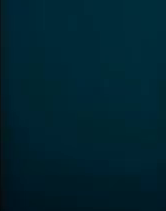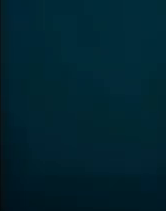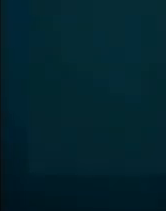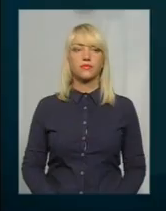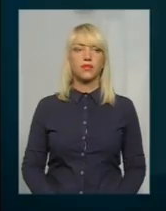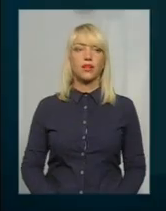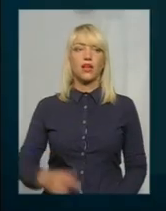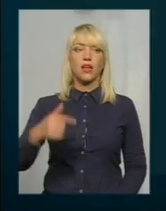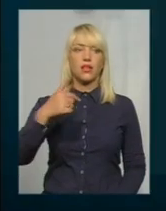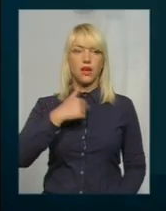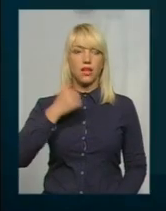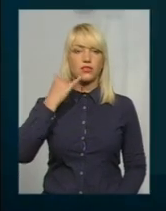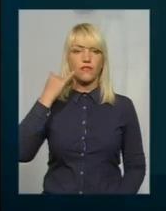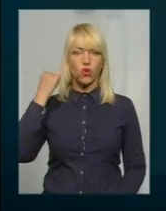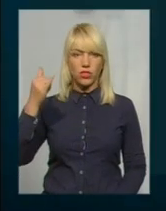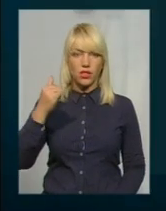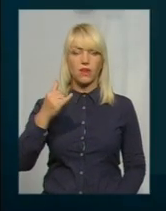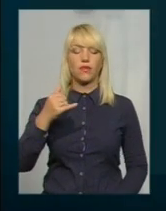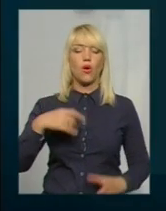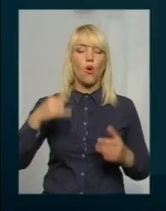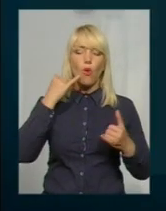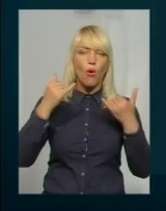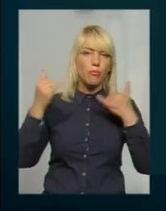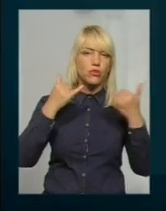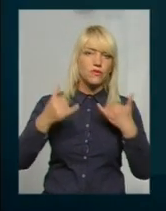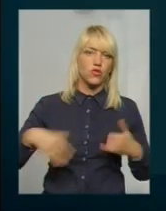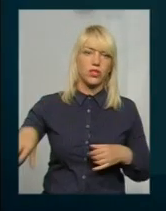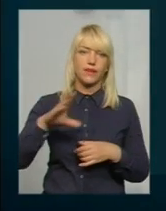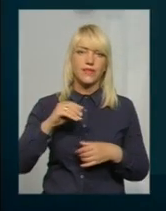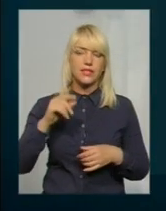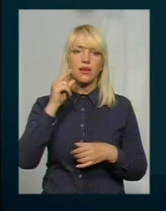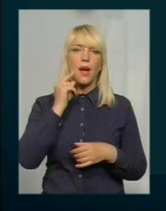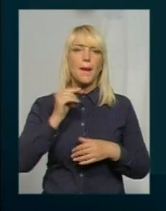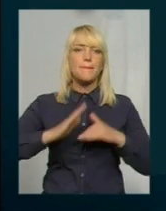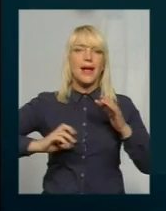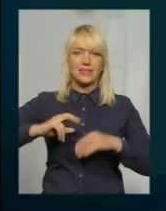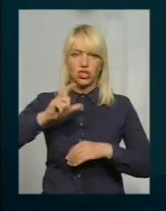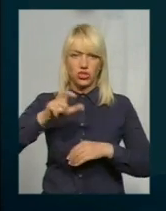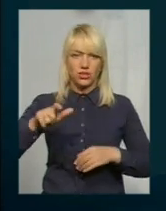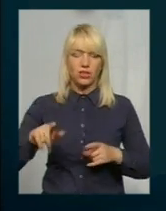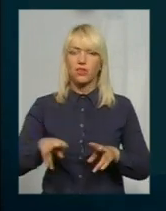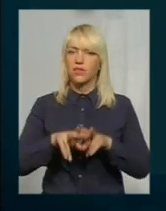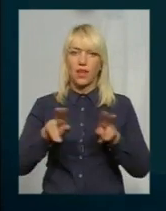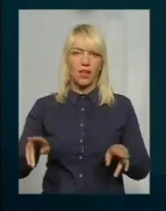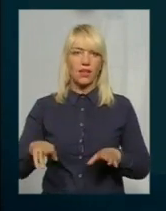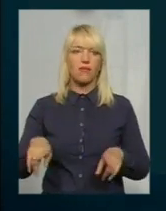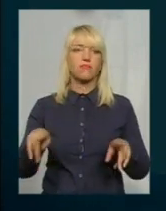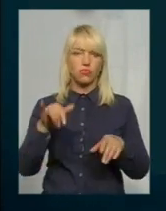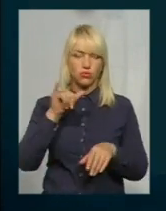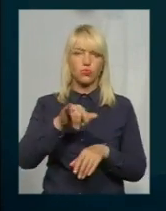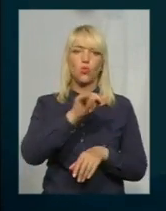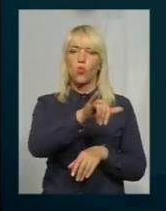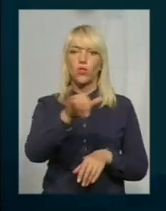Я обзвонив пасічників села, пасічників сусіднього села. І виявили, що така сама картина і в них теж.